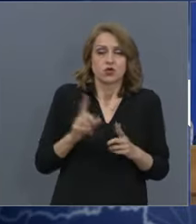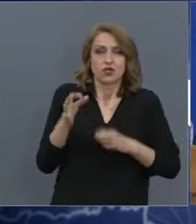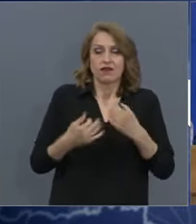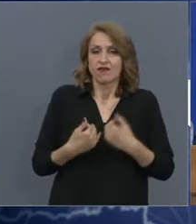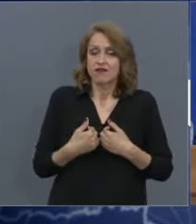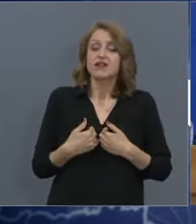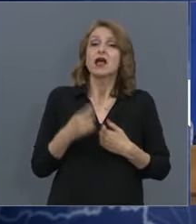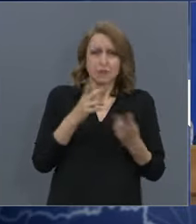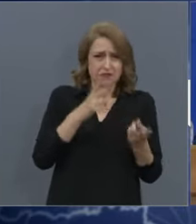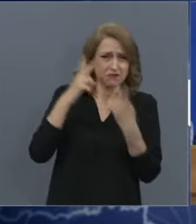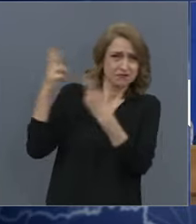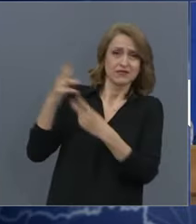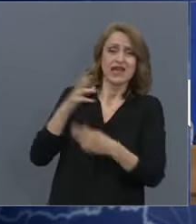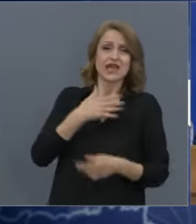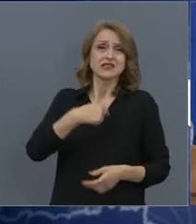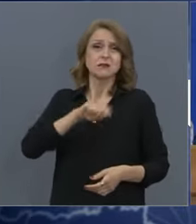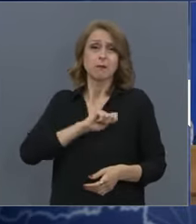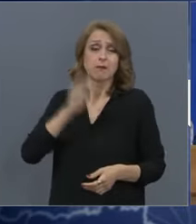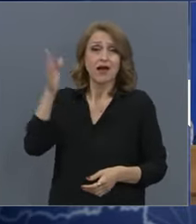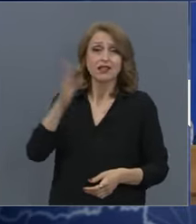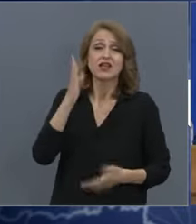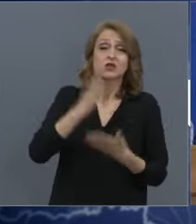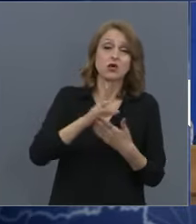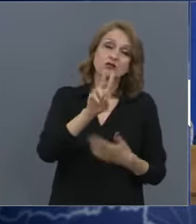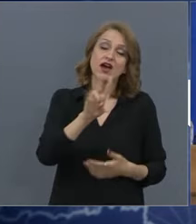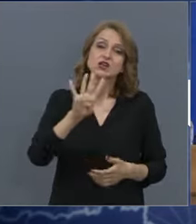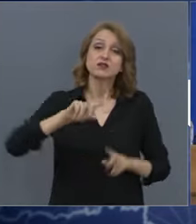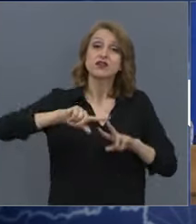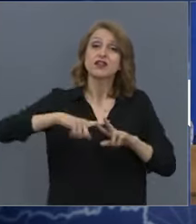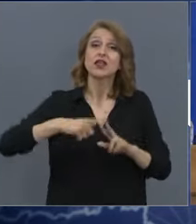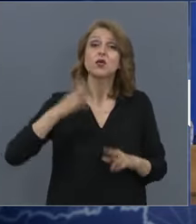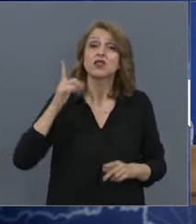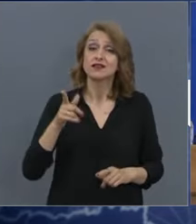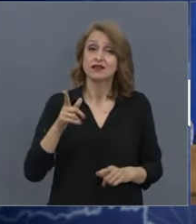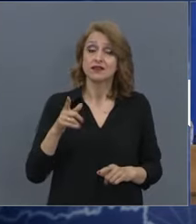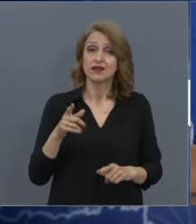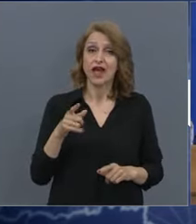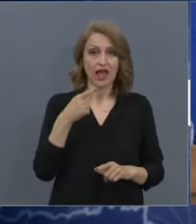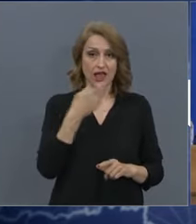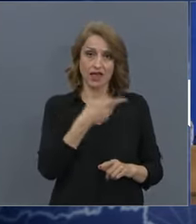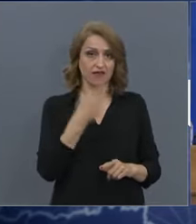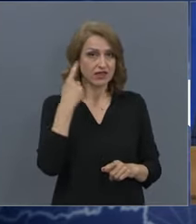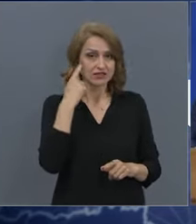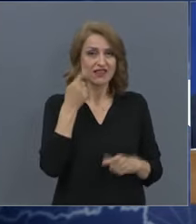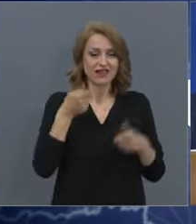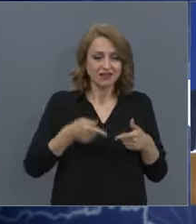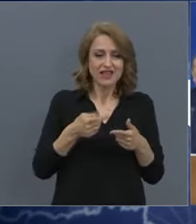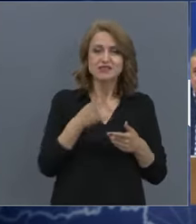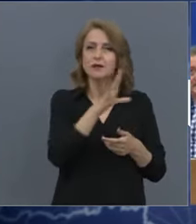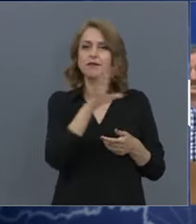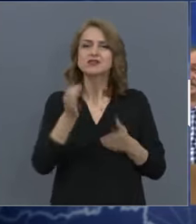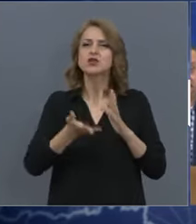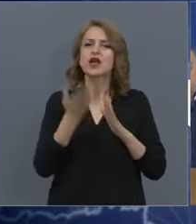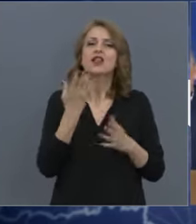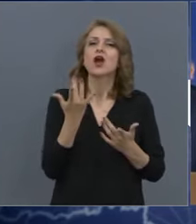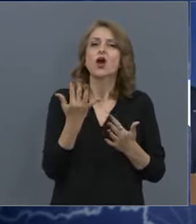в Испания до 24 июни извъреното положение. Имате ли представа колко от тези пари изхарчехме до момента?